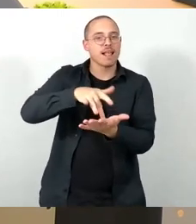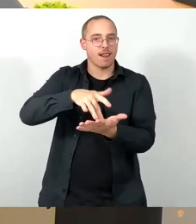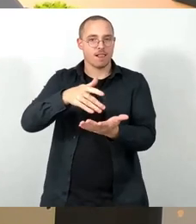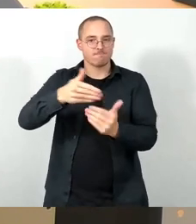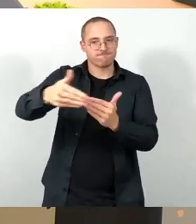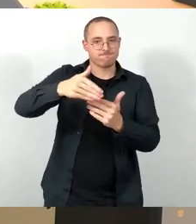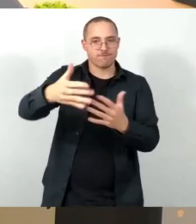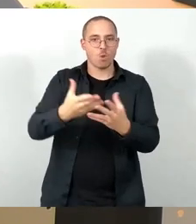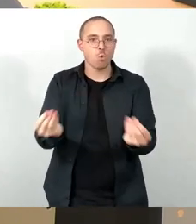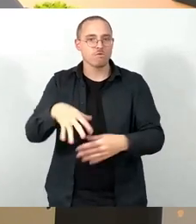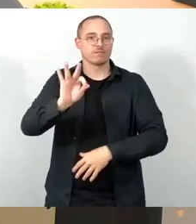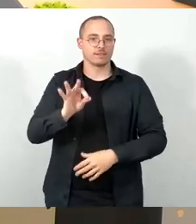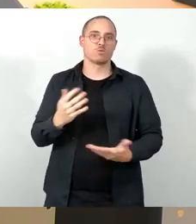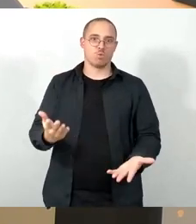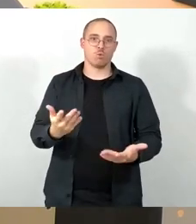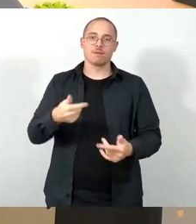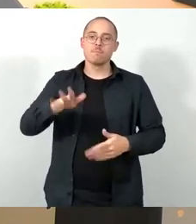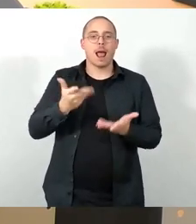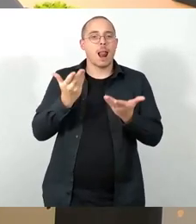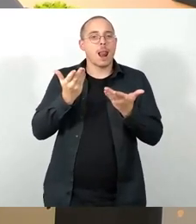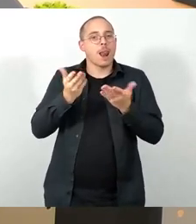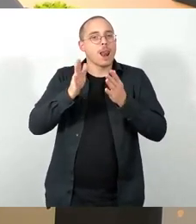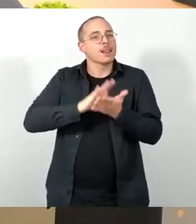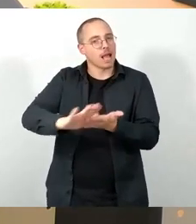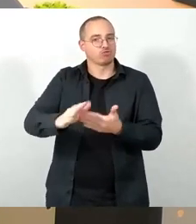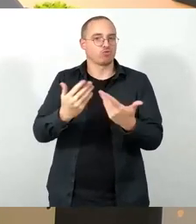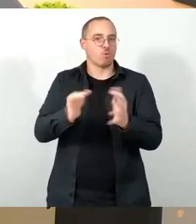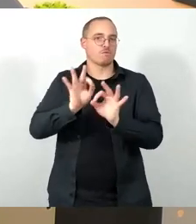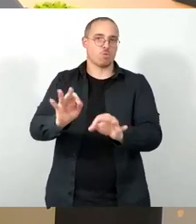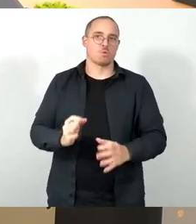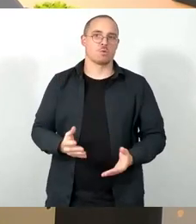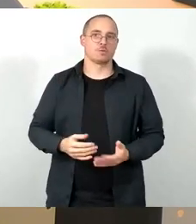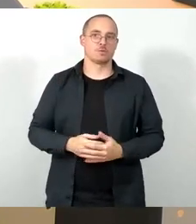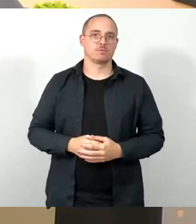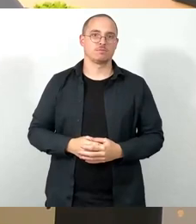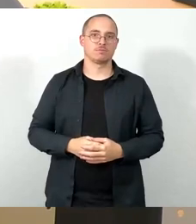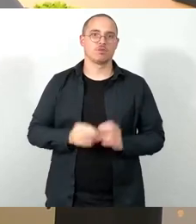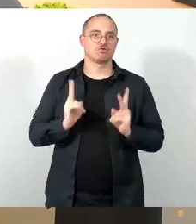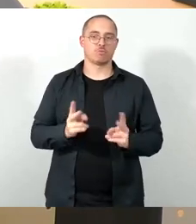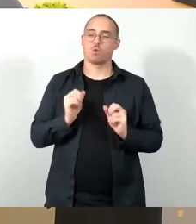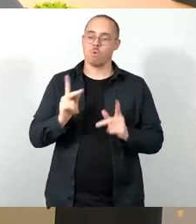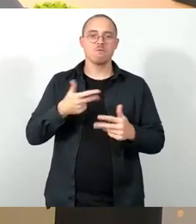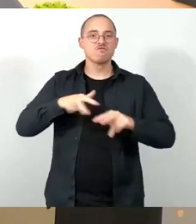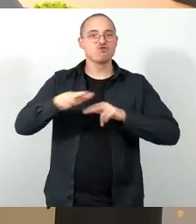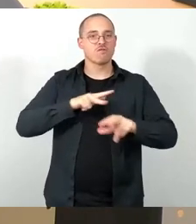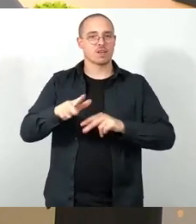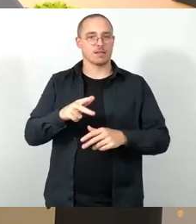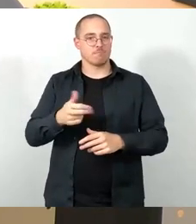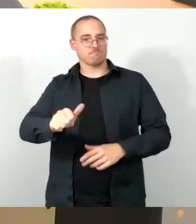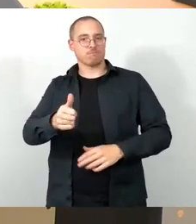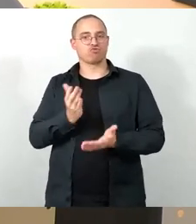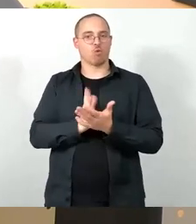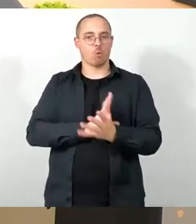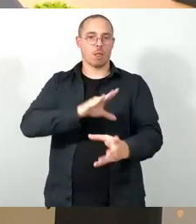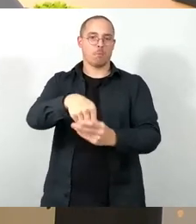genau darum geht es. Das heißt, im Grunde sind die wirtschaftlichen Erwägungen vollkommen mit integriert. Ich sage auch mal, sie sind eigentlich schon dadurch integriert,